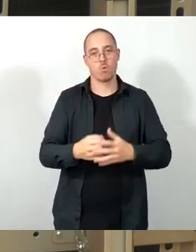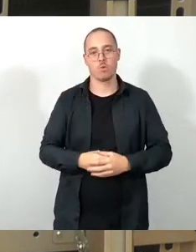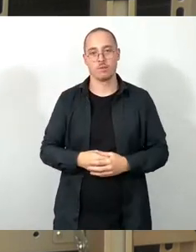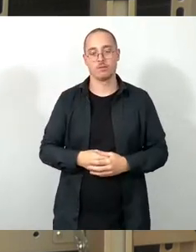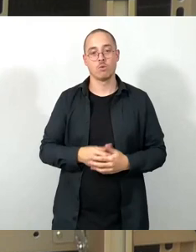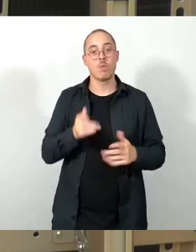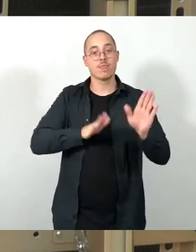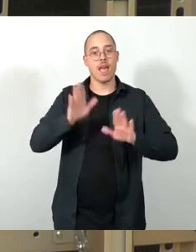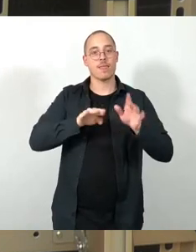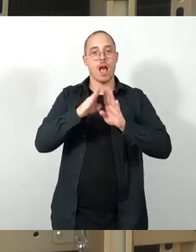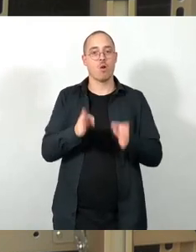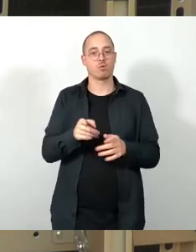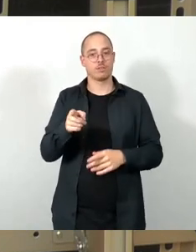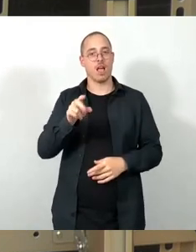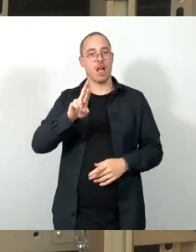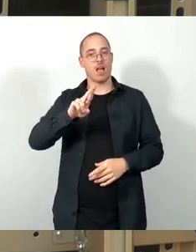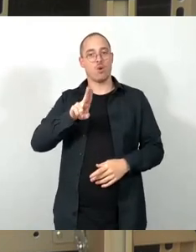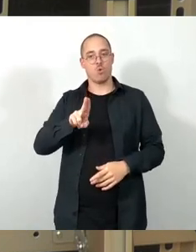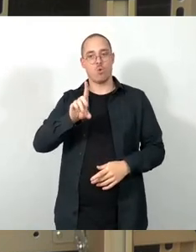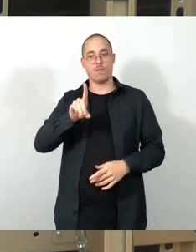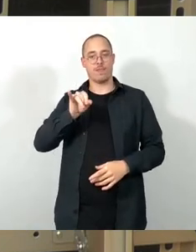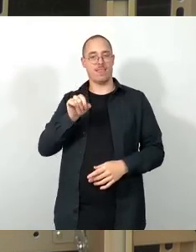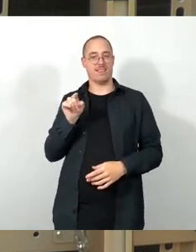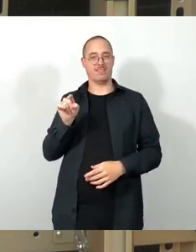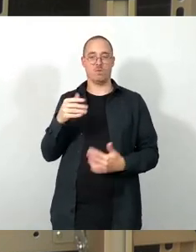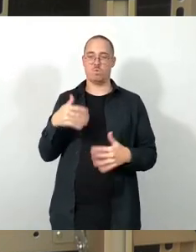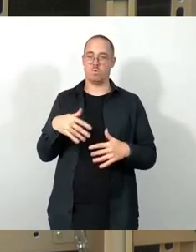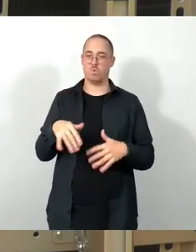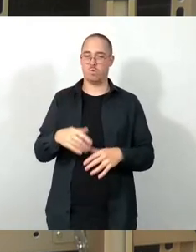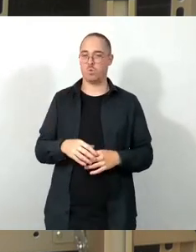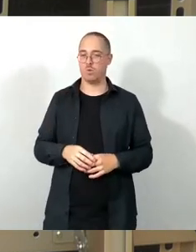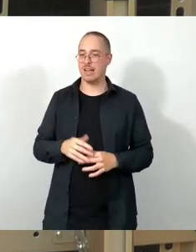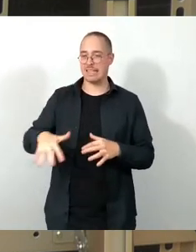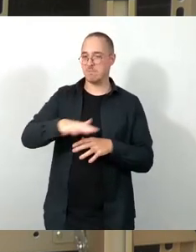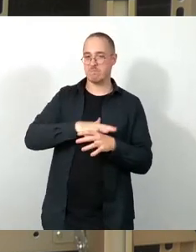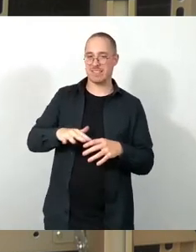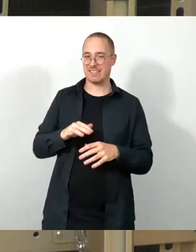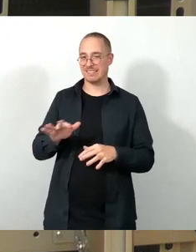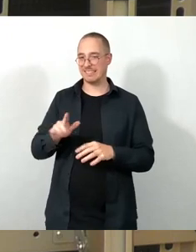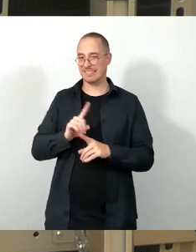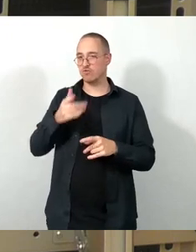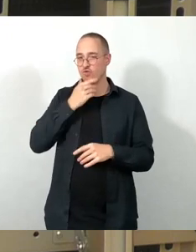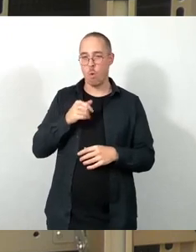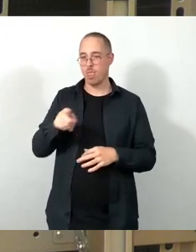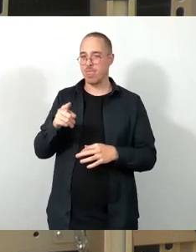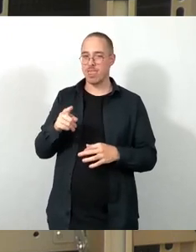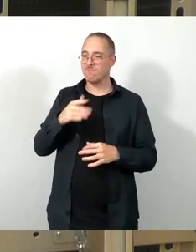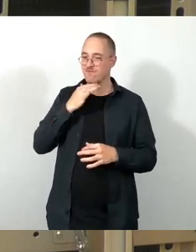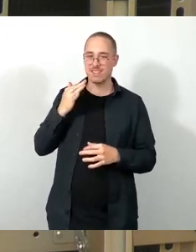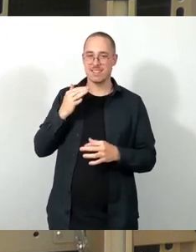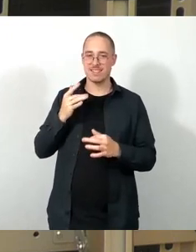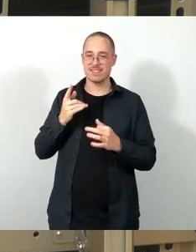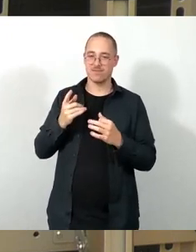Gebiet und könnte mit seiner Theaterkneipe sich zu so einem ermöglichenden Ort entwickeln, wie wir es uns für die Stadtteile